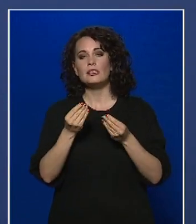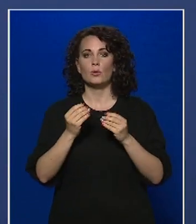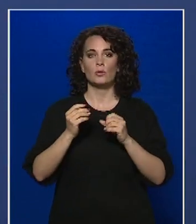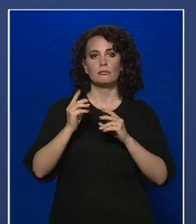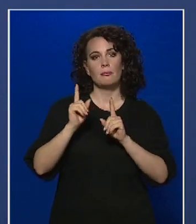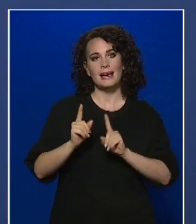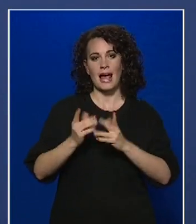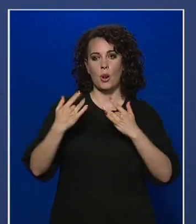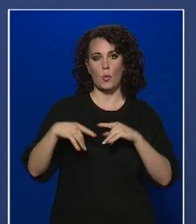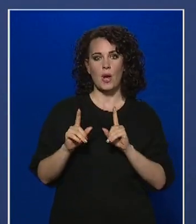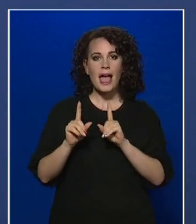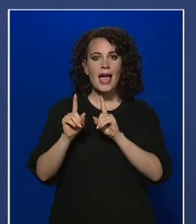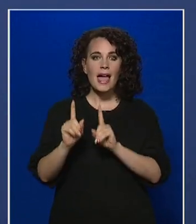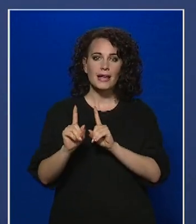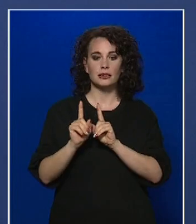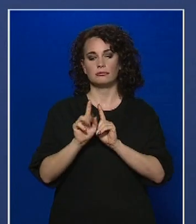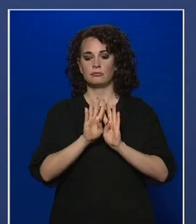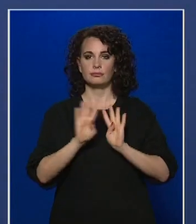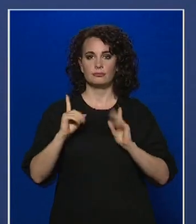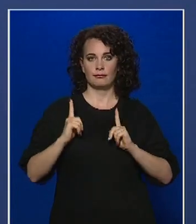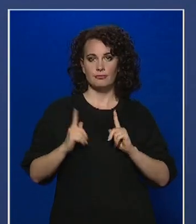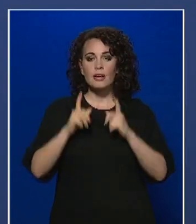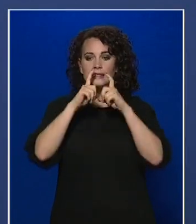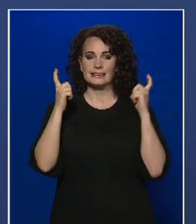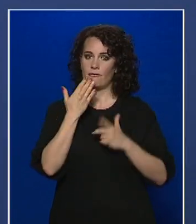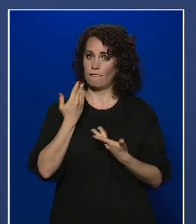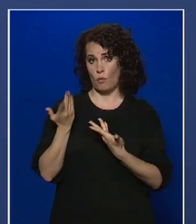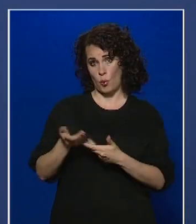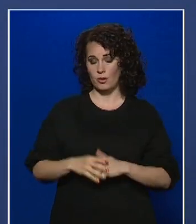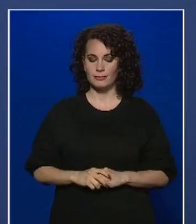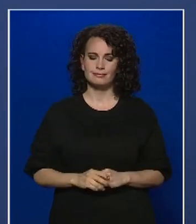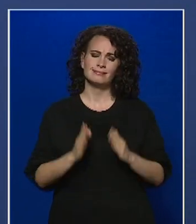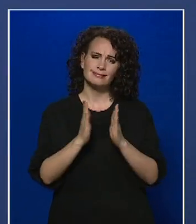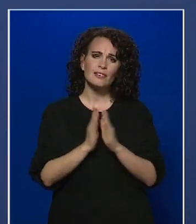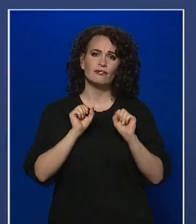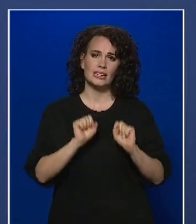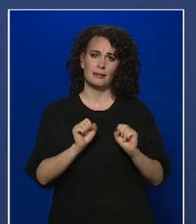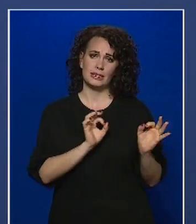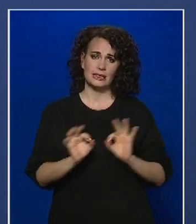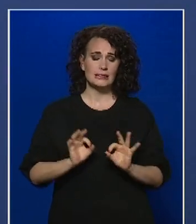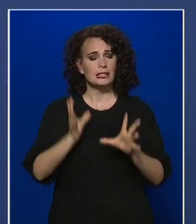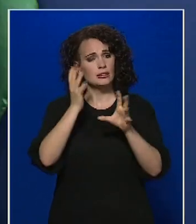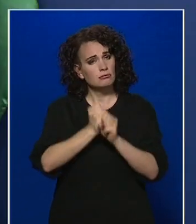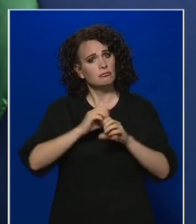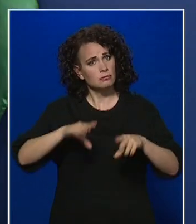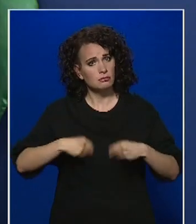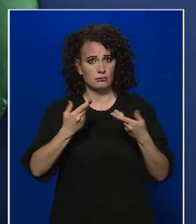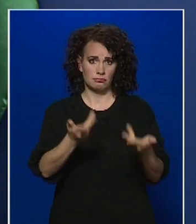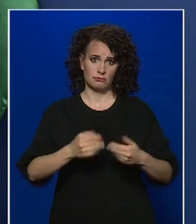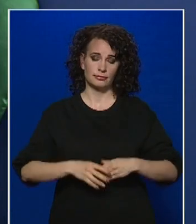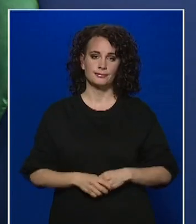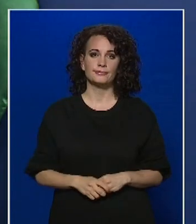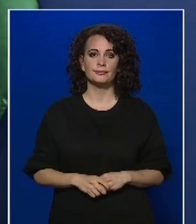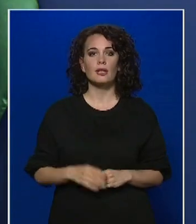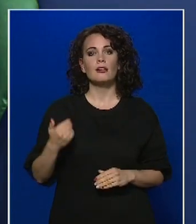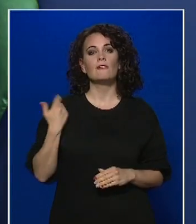védelmi eszközöket nem viselték. Továbbra is kérjük önöket, hogy a védelmi intézkedéseket tartsák be. A Fejér